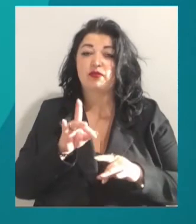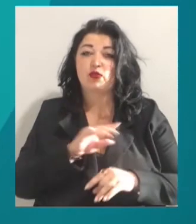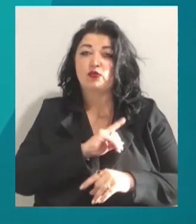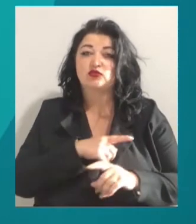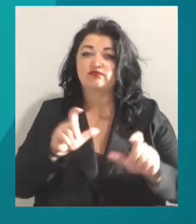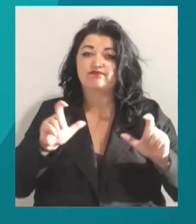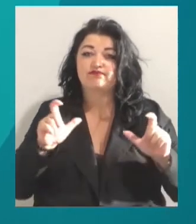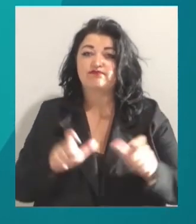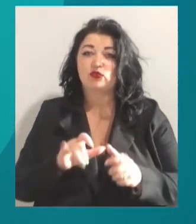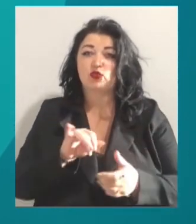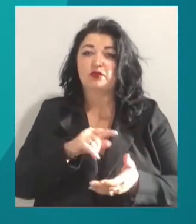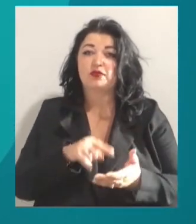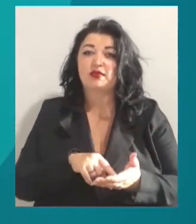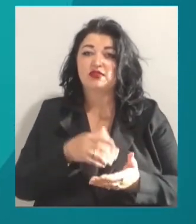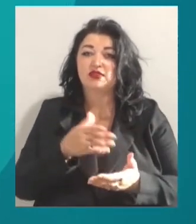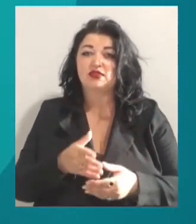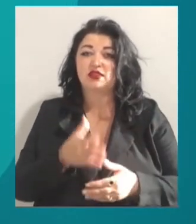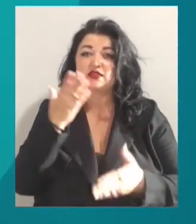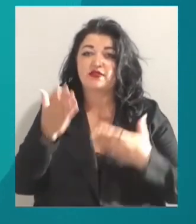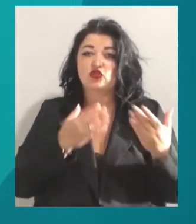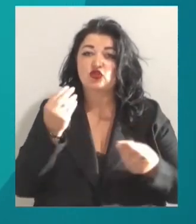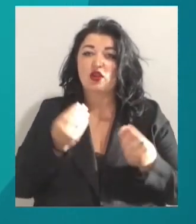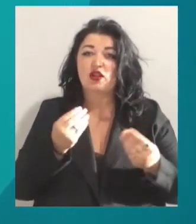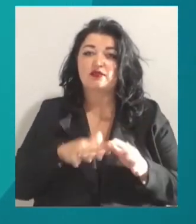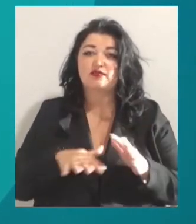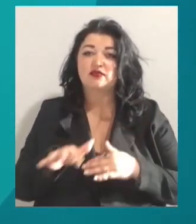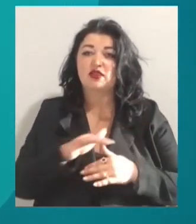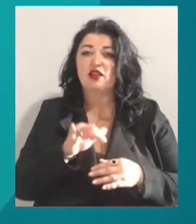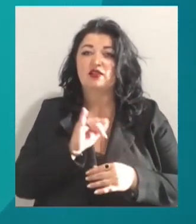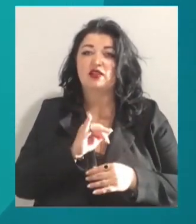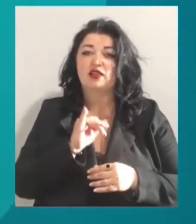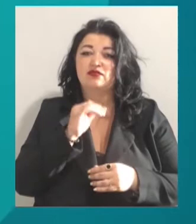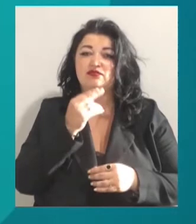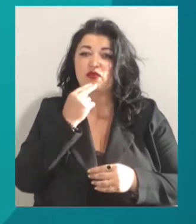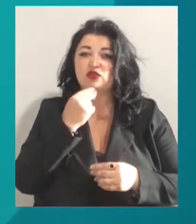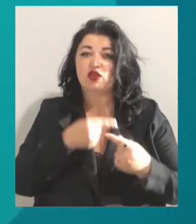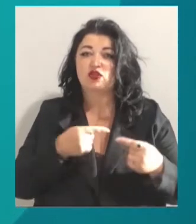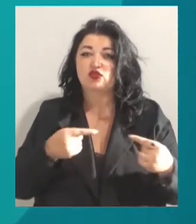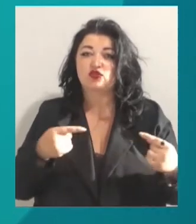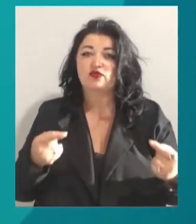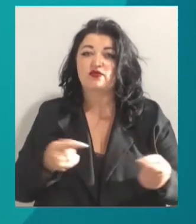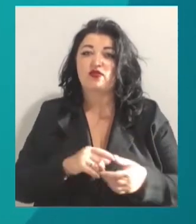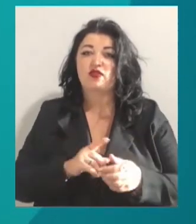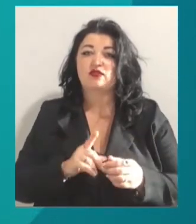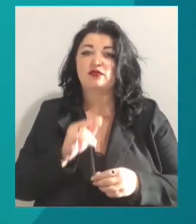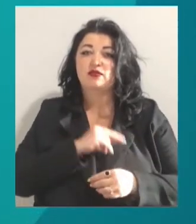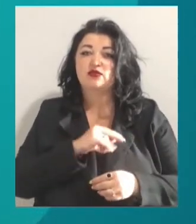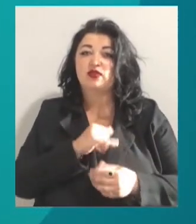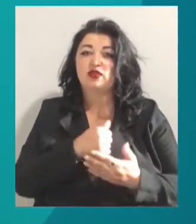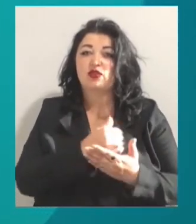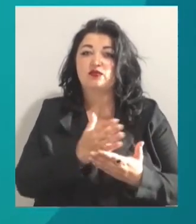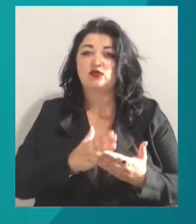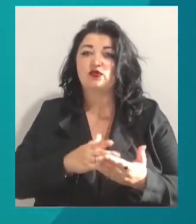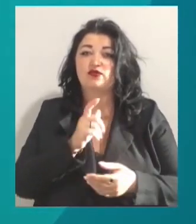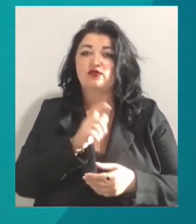заходів у місті. Розважальним закладами також тим, які надають послуги громадського харчування, заборонено працювати та обслуговувати відвідувачів